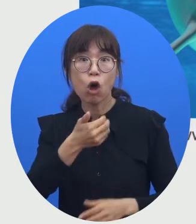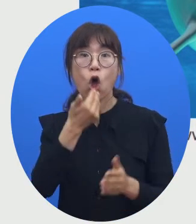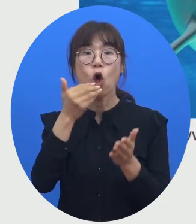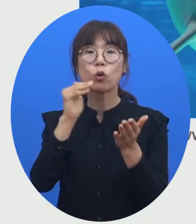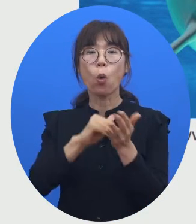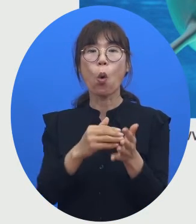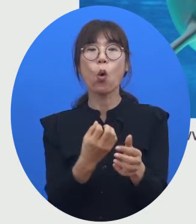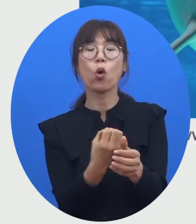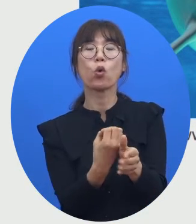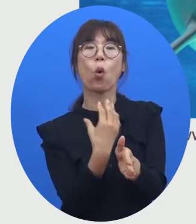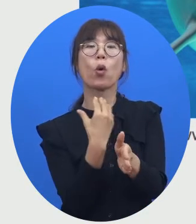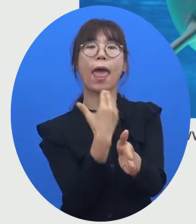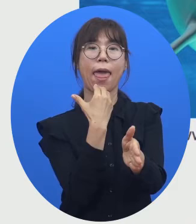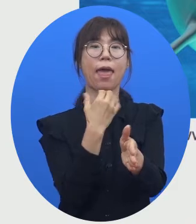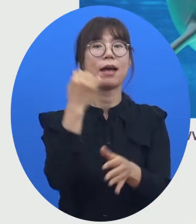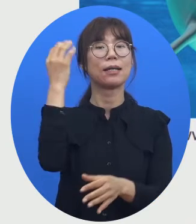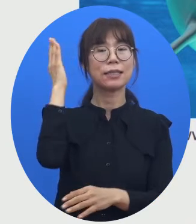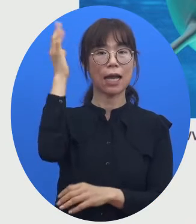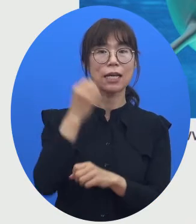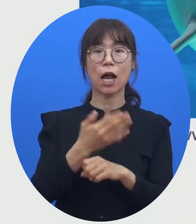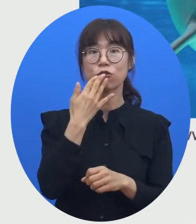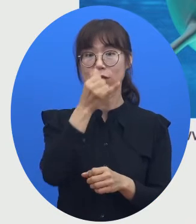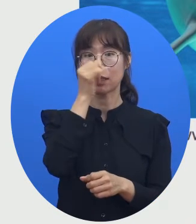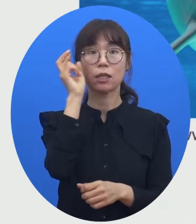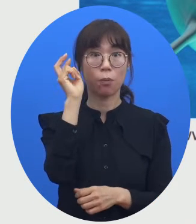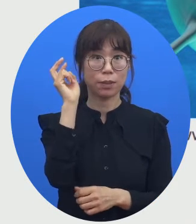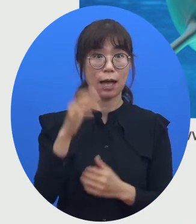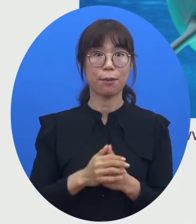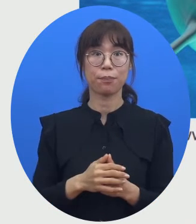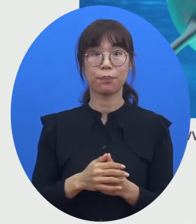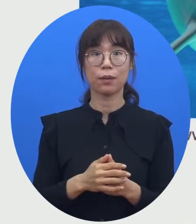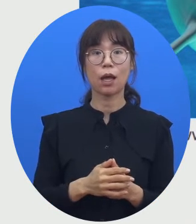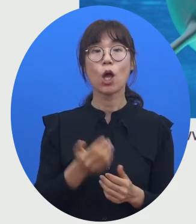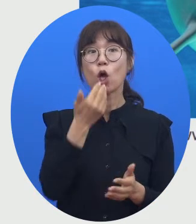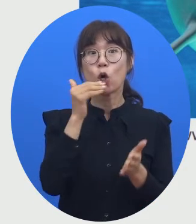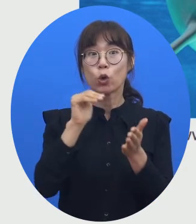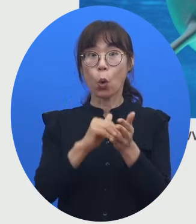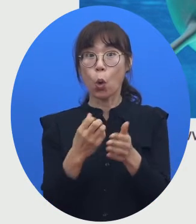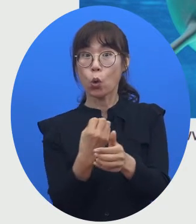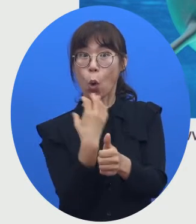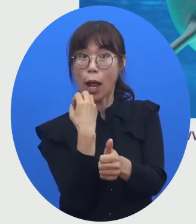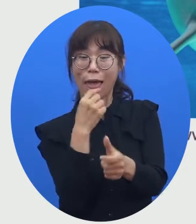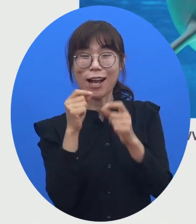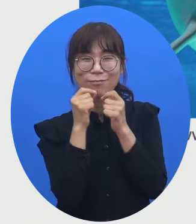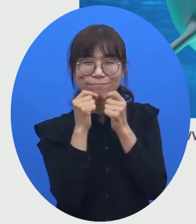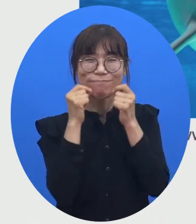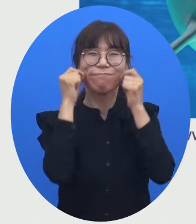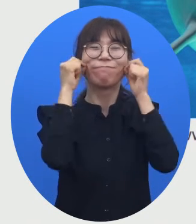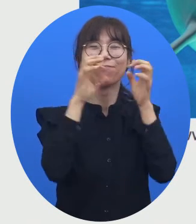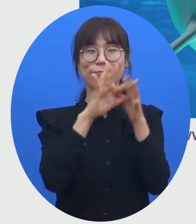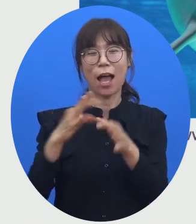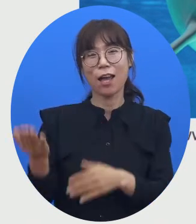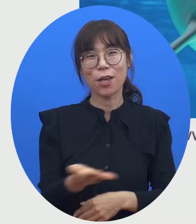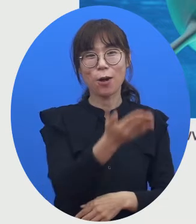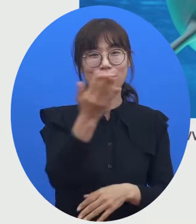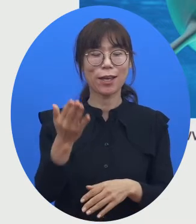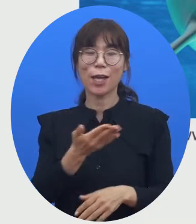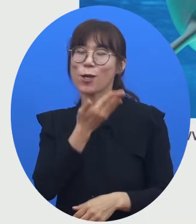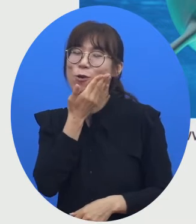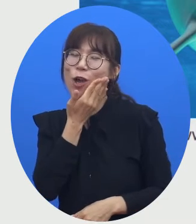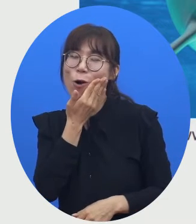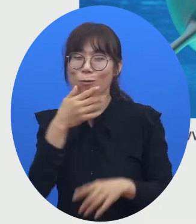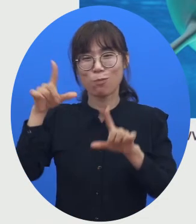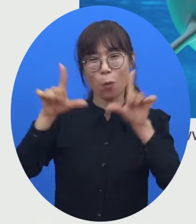여러분들이 지금 그림에서 보는 것처럼 돌고래가 웃으면서 여러분들에게 귀여운 표정을 짓고 있는 게 보이시죠?